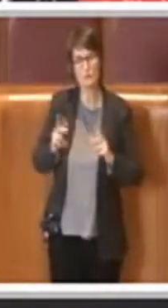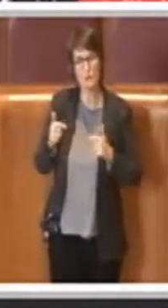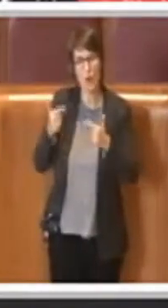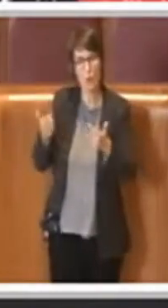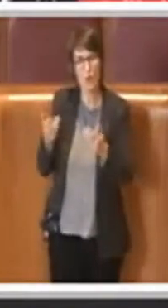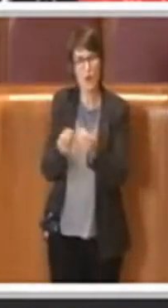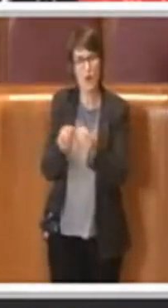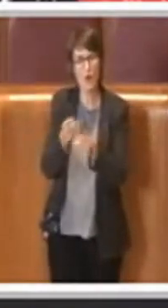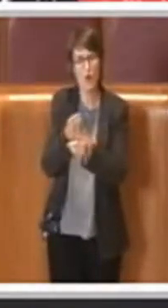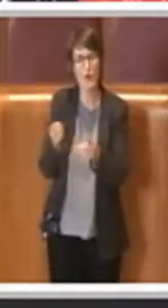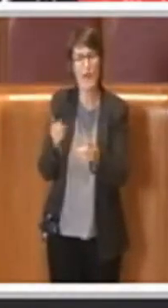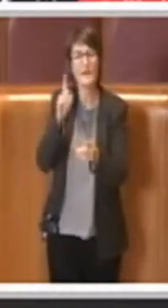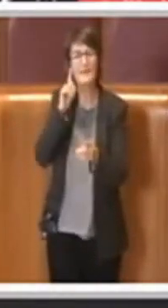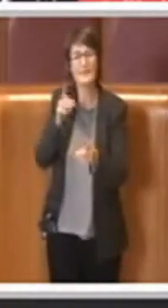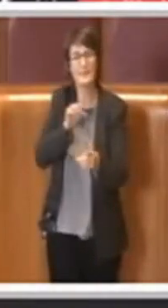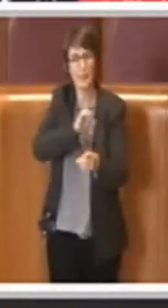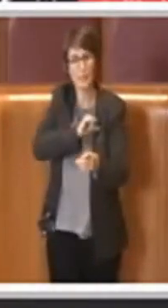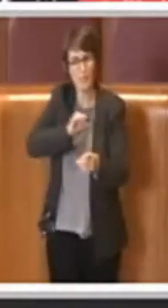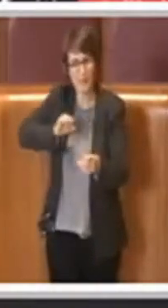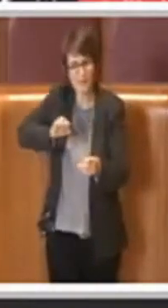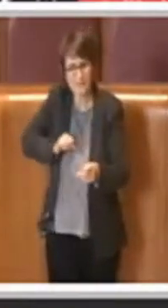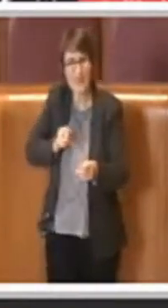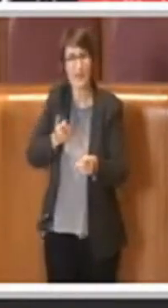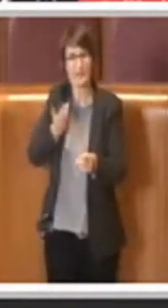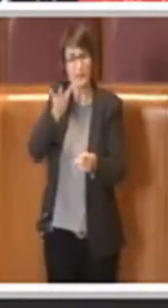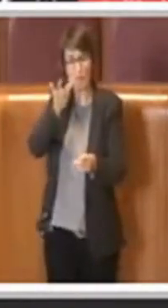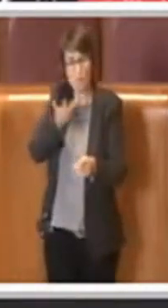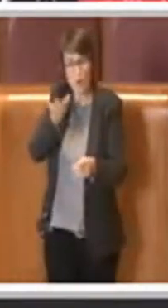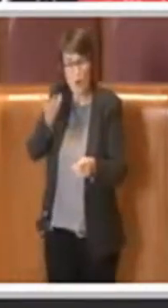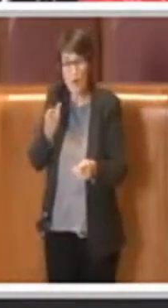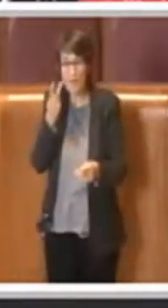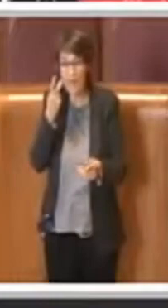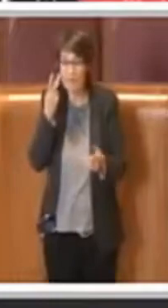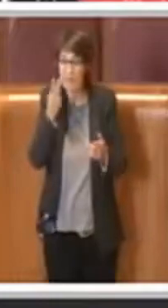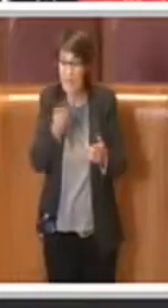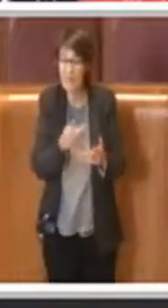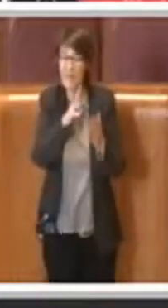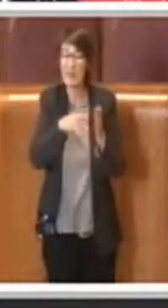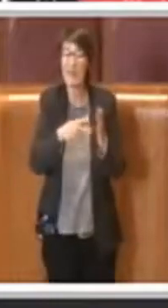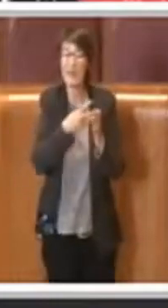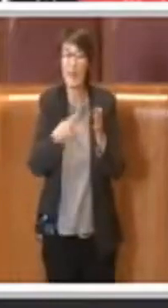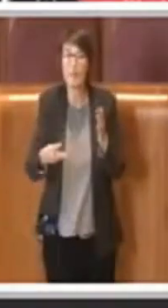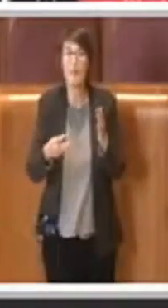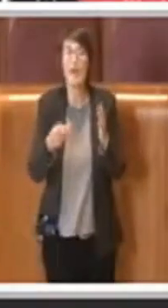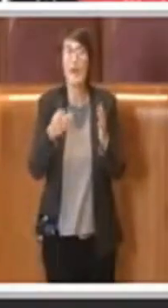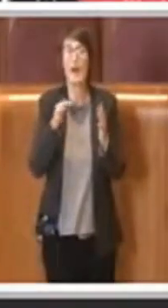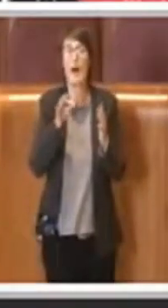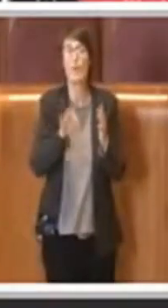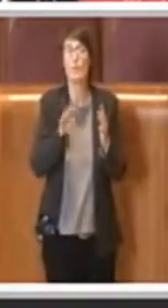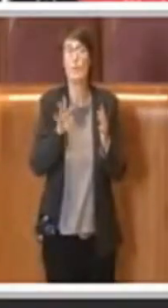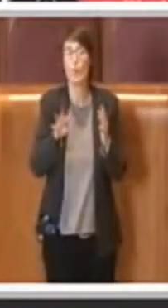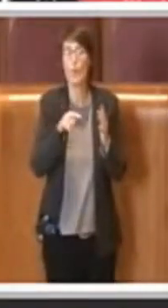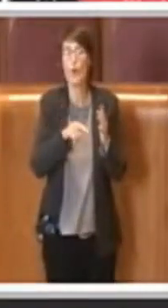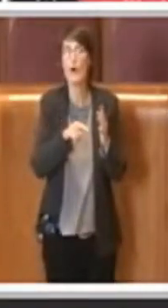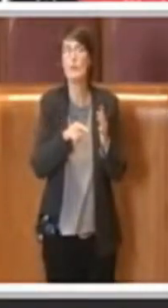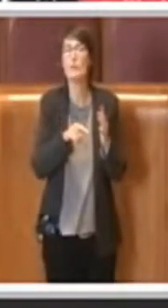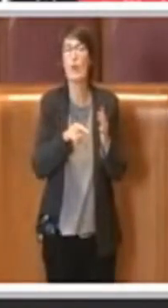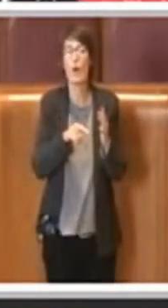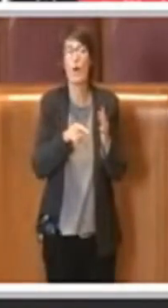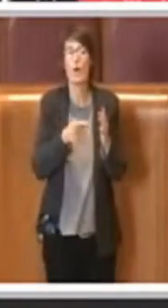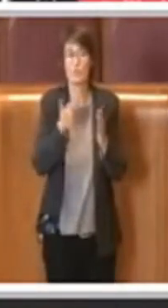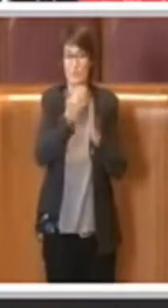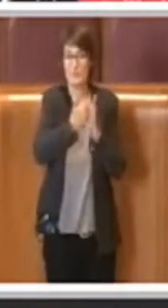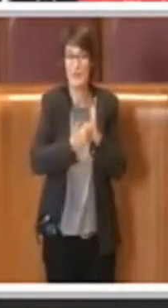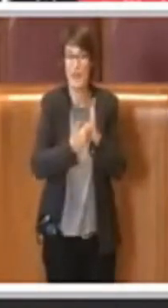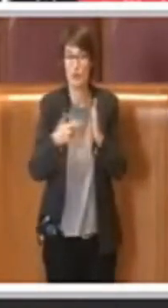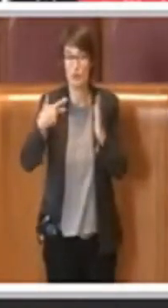tavola 5.4 del piano sociale ci sono i documenti